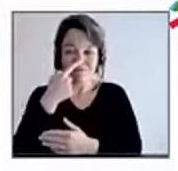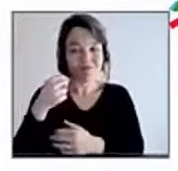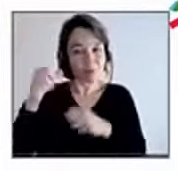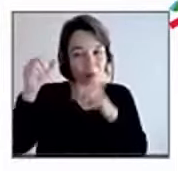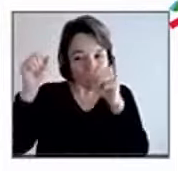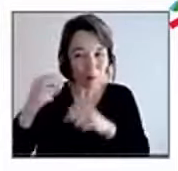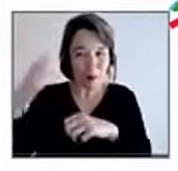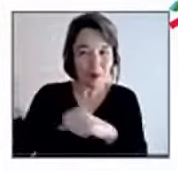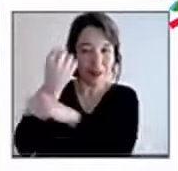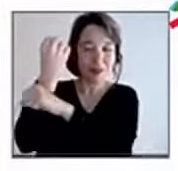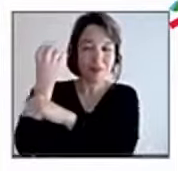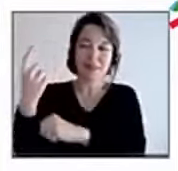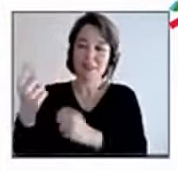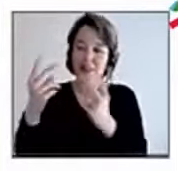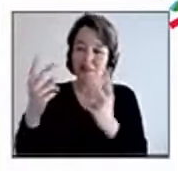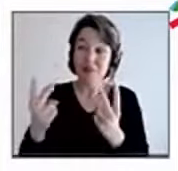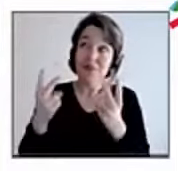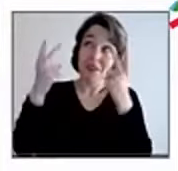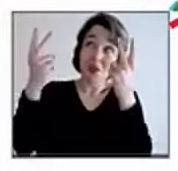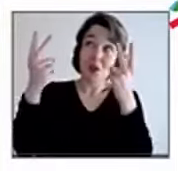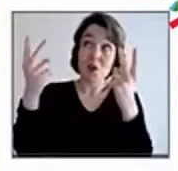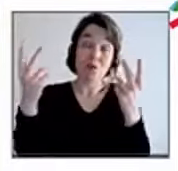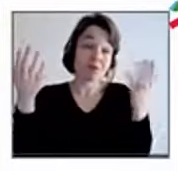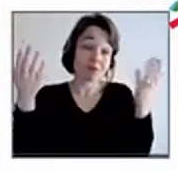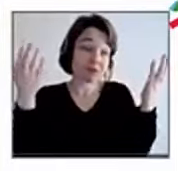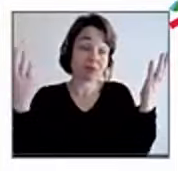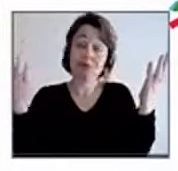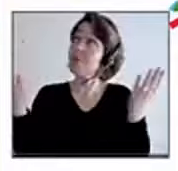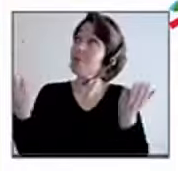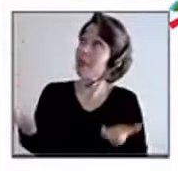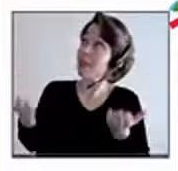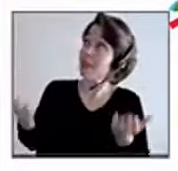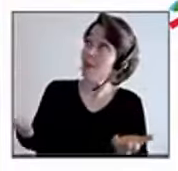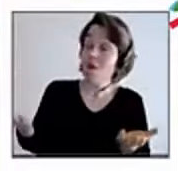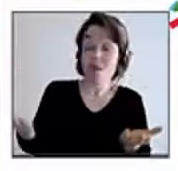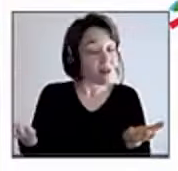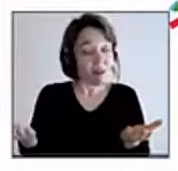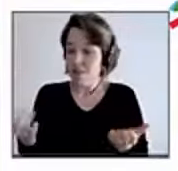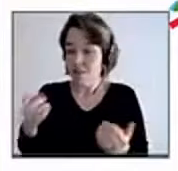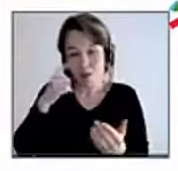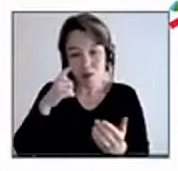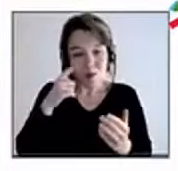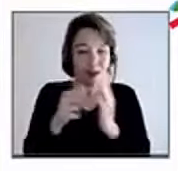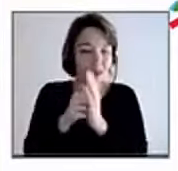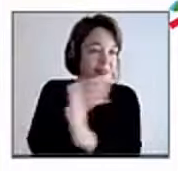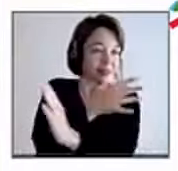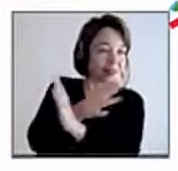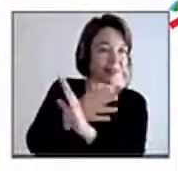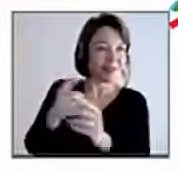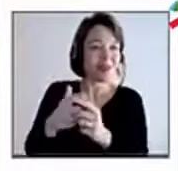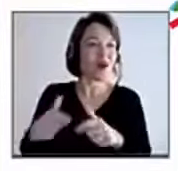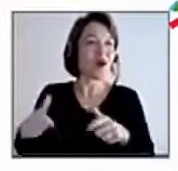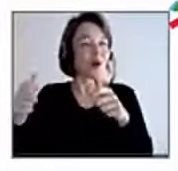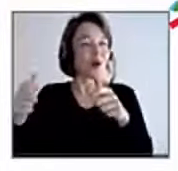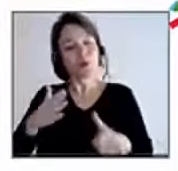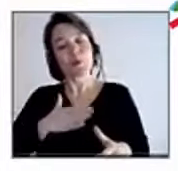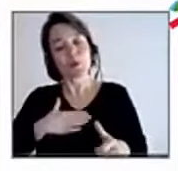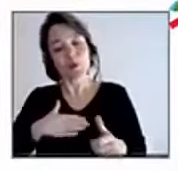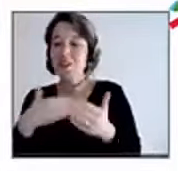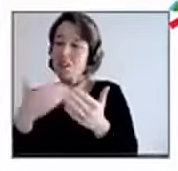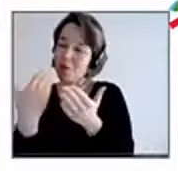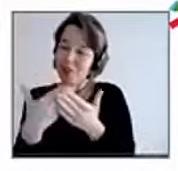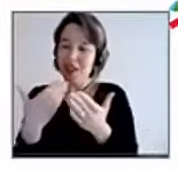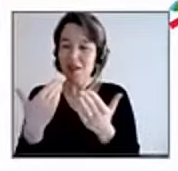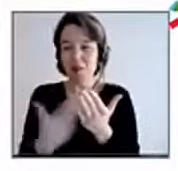valeurs affichées, quelles qu'elles soient, de toute façon, parce qu'on a vu depuis des années que les entreprises affichaient des valeurs et en général, ça passe au-dessus de l